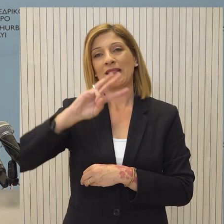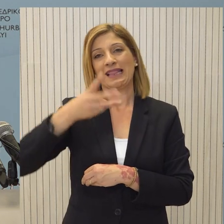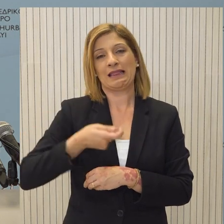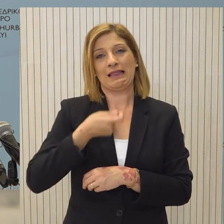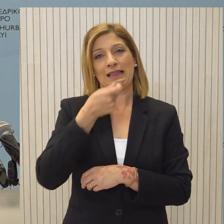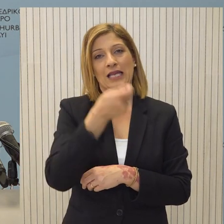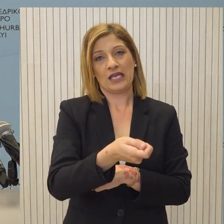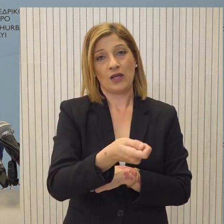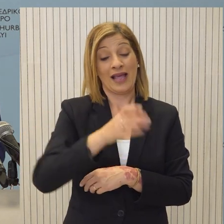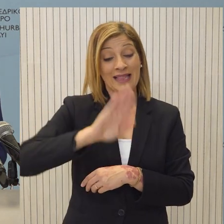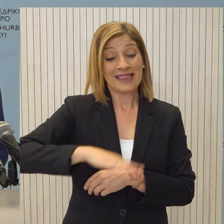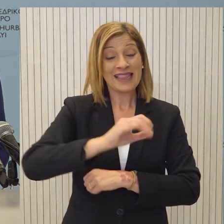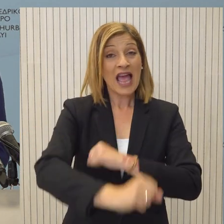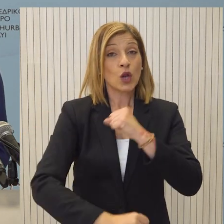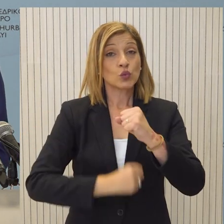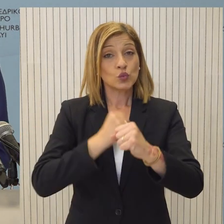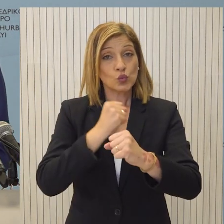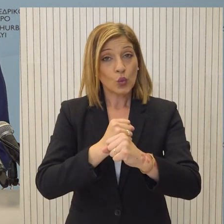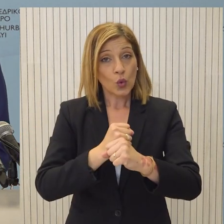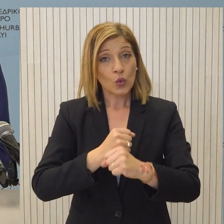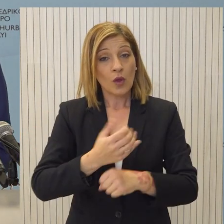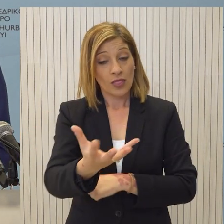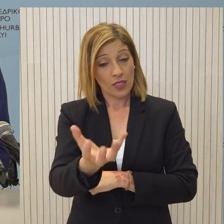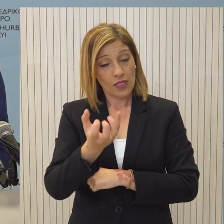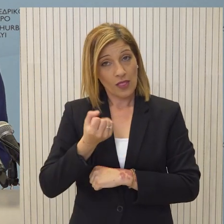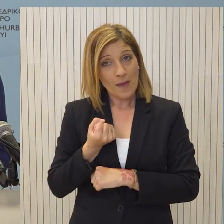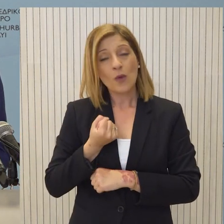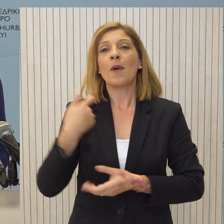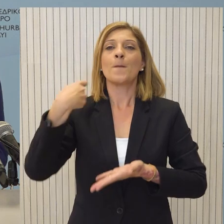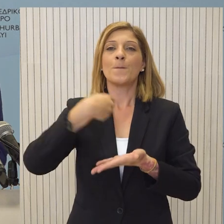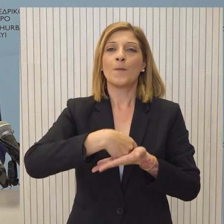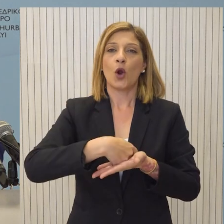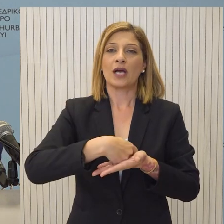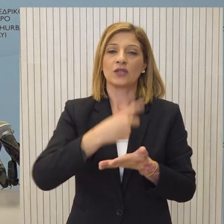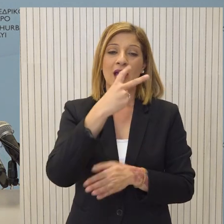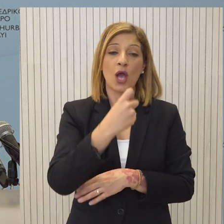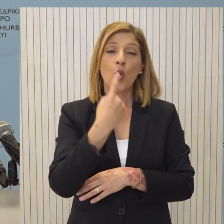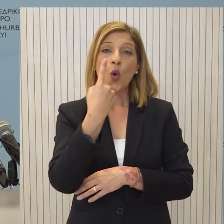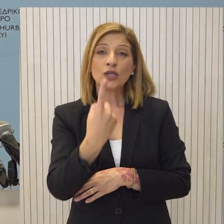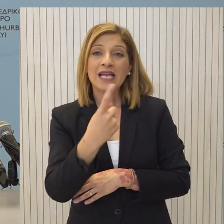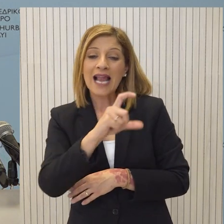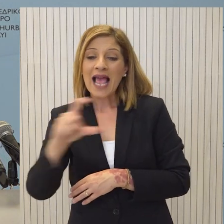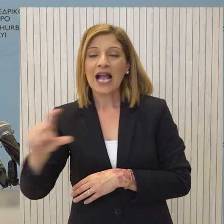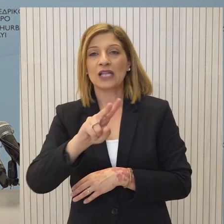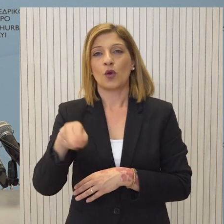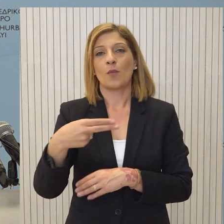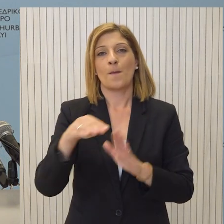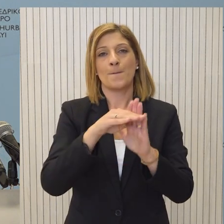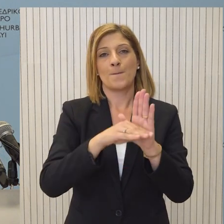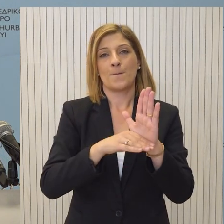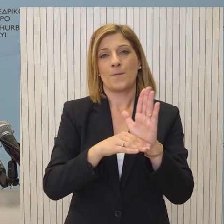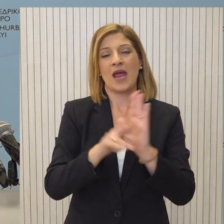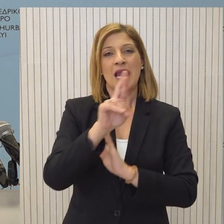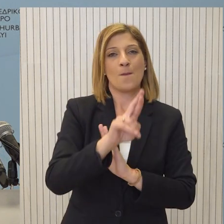Εξάλλου, τέλος του έτους αναμένεται να εσπράξουμε και την προκαταβολή ύψους 21 εκατομμυρίου ευρώ του προγράμματος